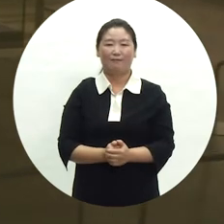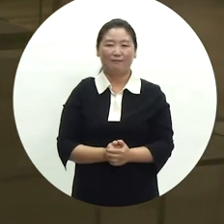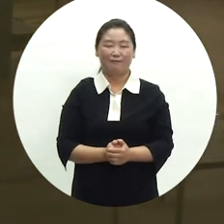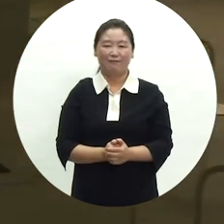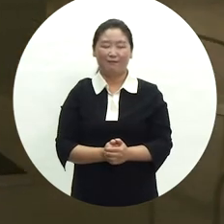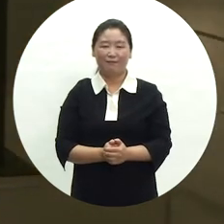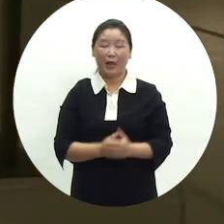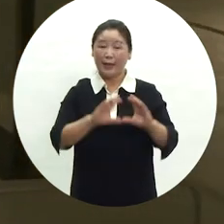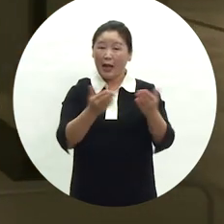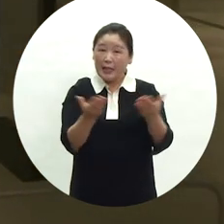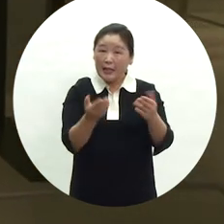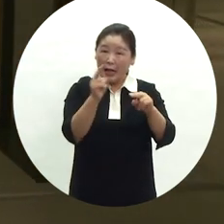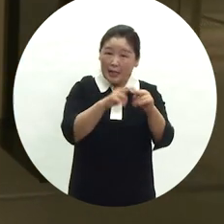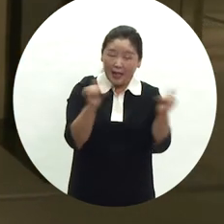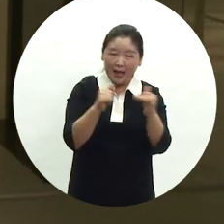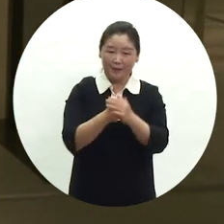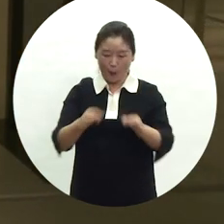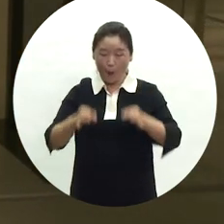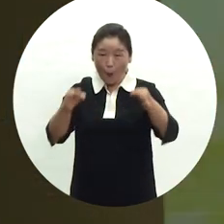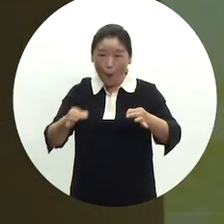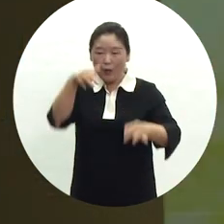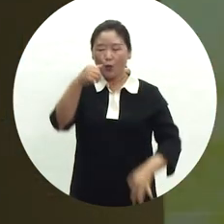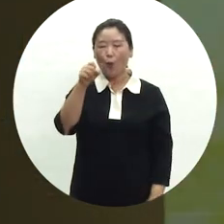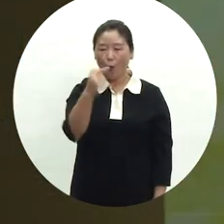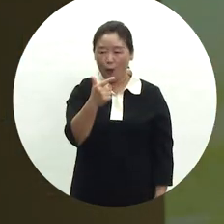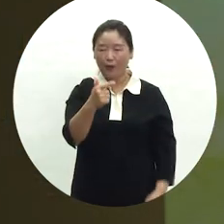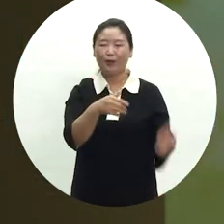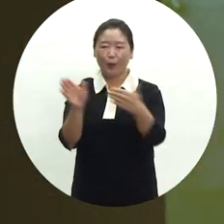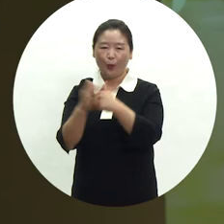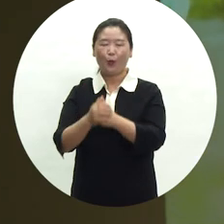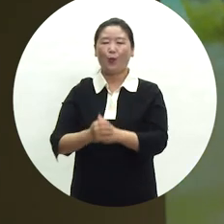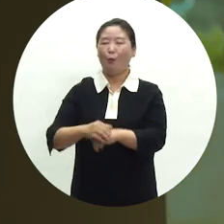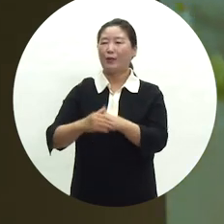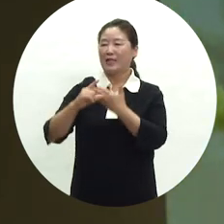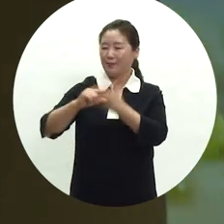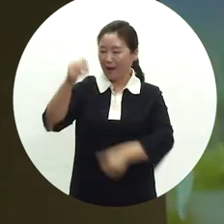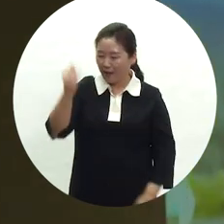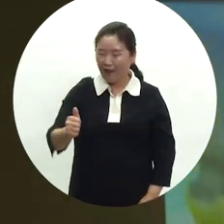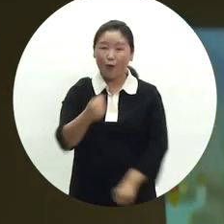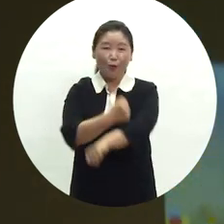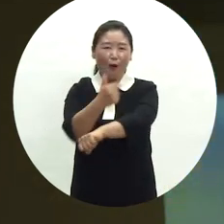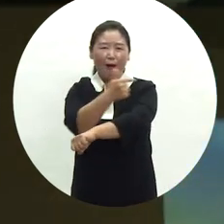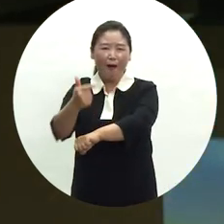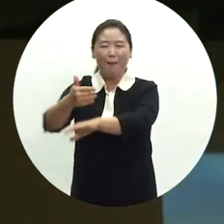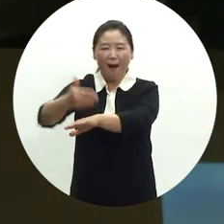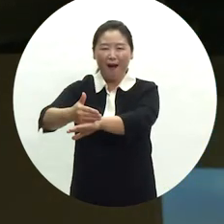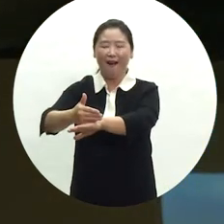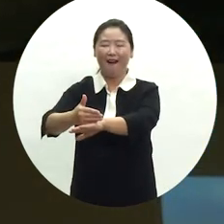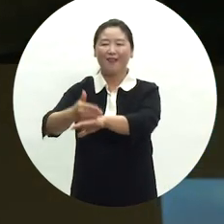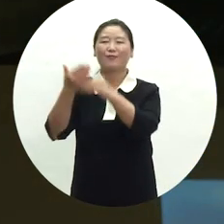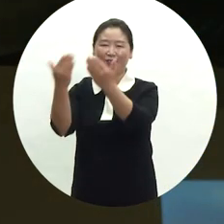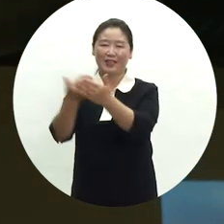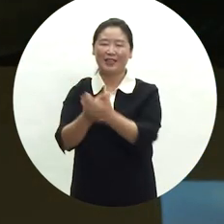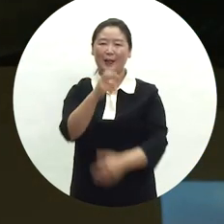이상의 관리가 타던 외발수레인 초원과 고울 사람들이 지방관리에 공덕을 기리며 감사의 표시로